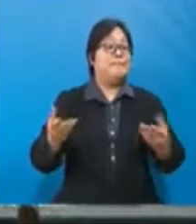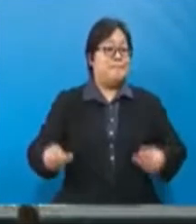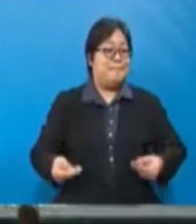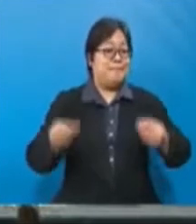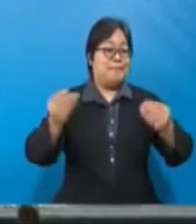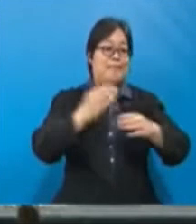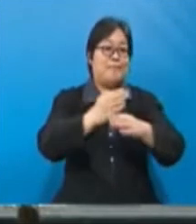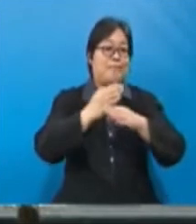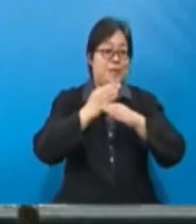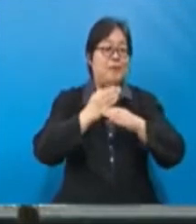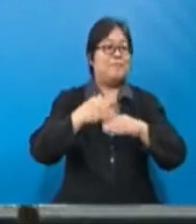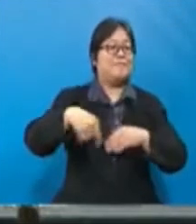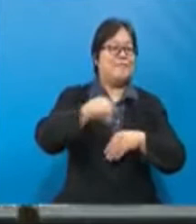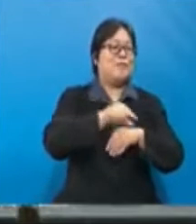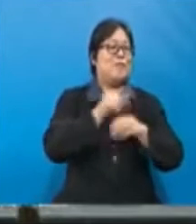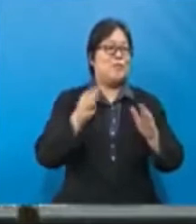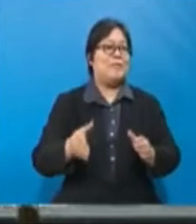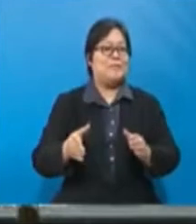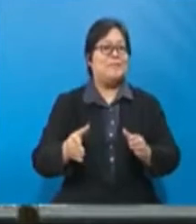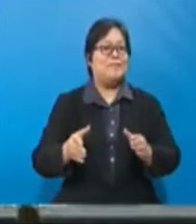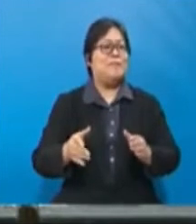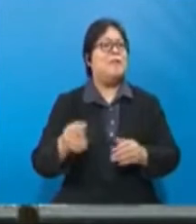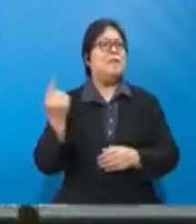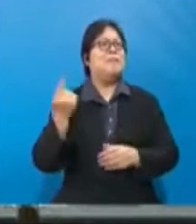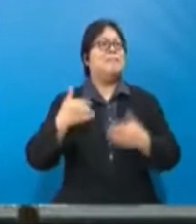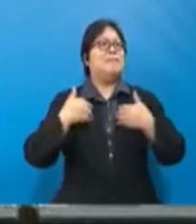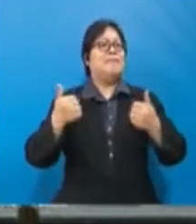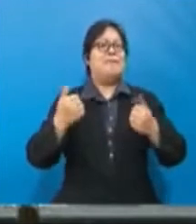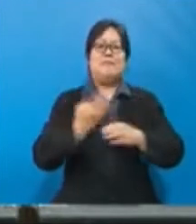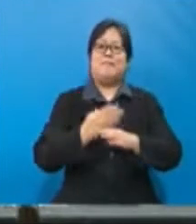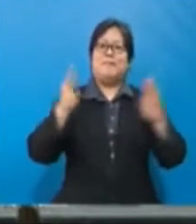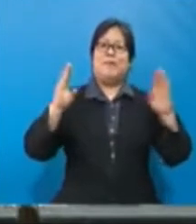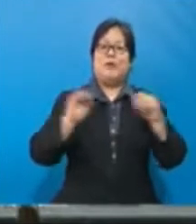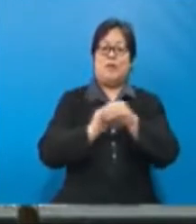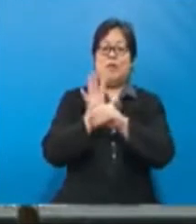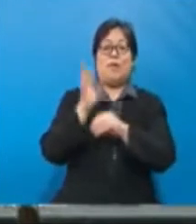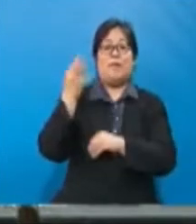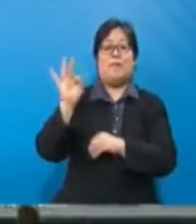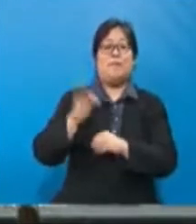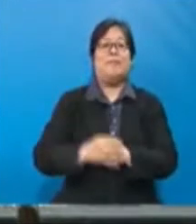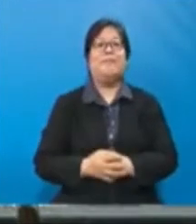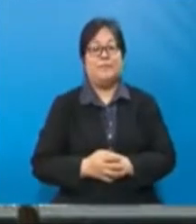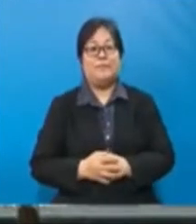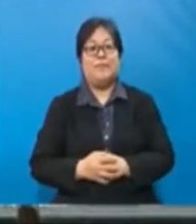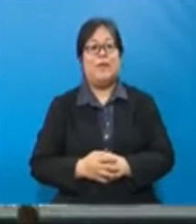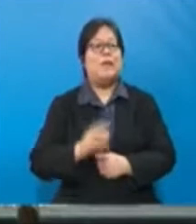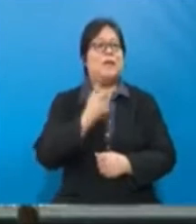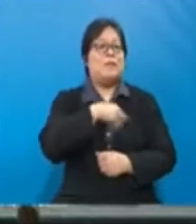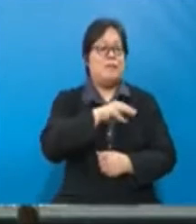memberikan perlindungan kepada pengguna agar mereka sentiasa sehat dan bebas dari jangkitan COVID-19